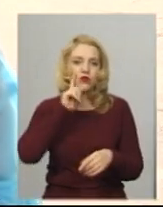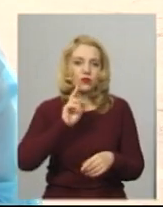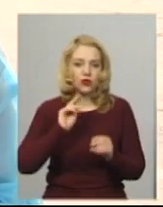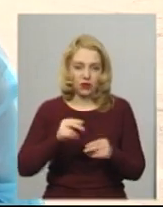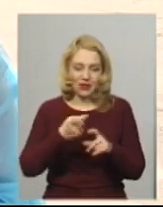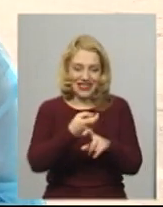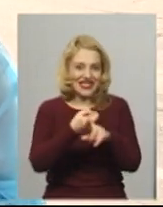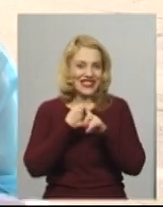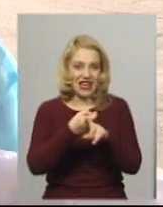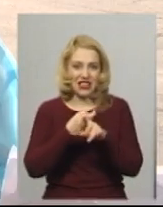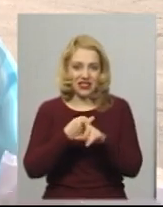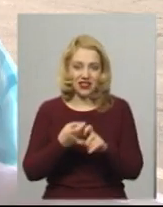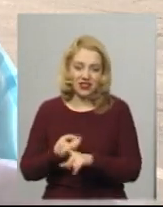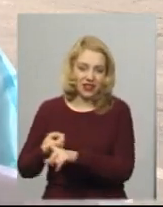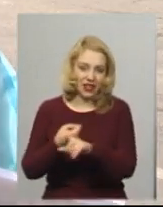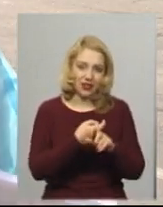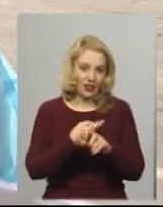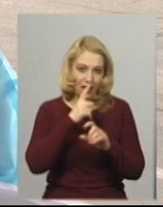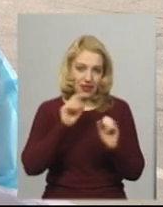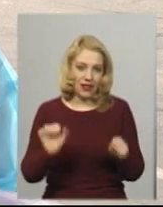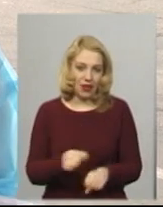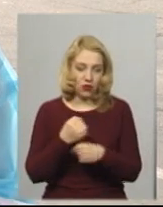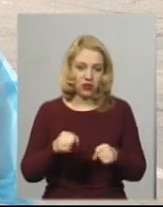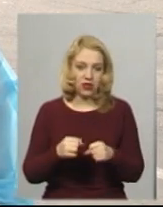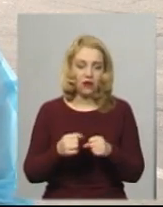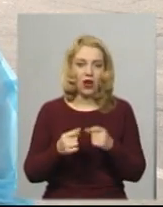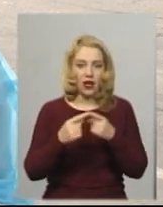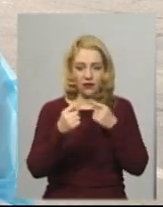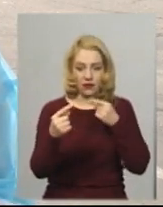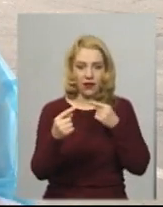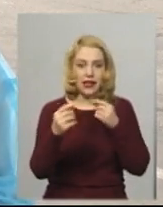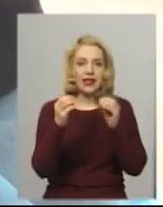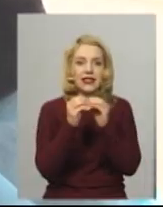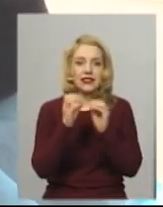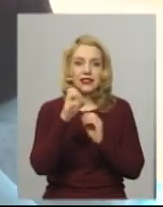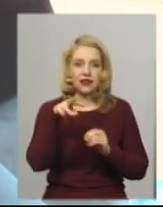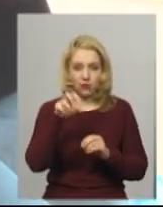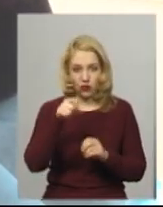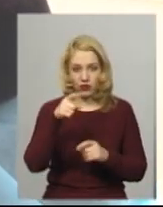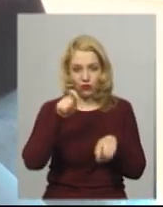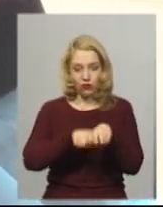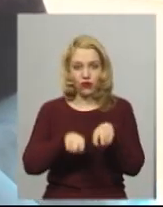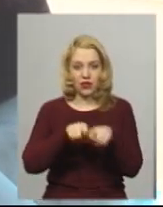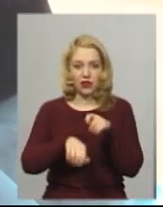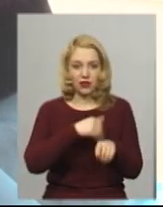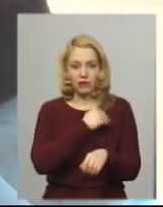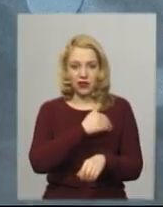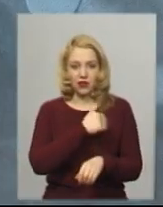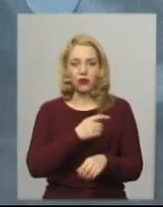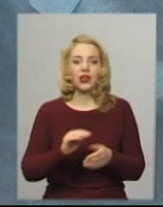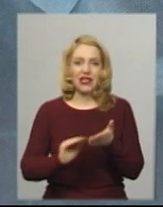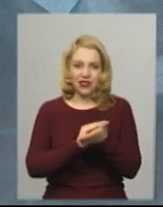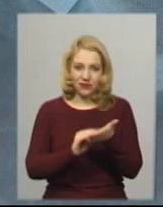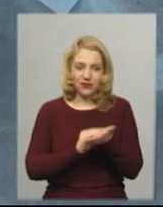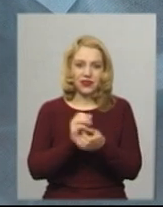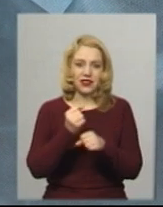заразитися ними практично неможливо. Я на відстані 10 сантиметрів можу спокійно не вимірювати температуру. Ми на зміни міняємо, їх дезінфікуємо,